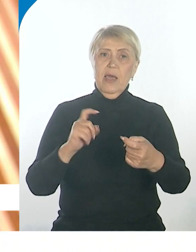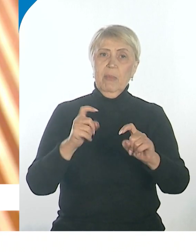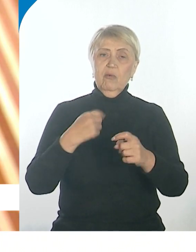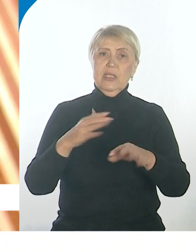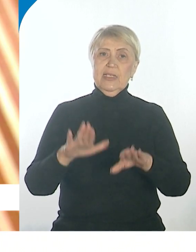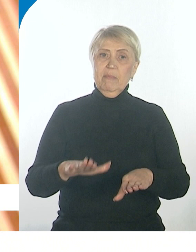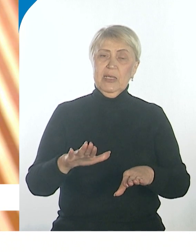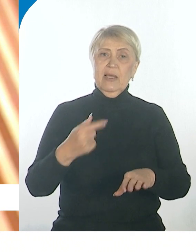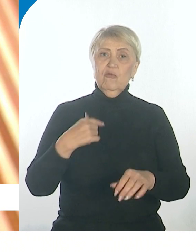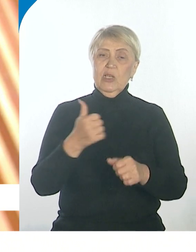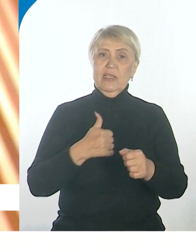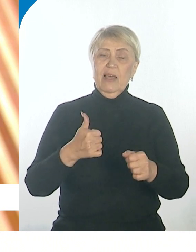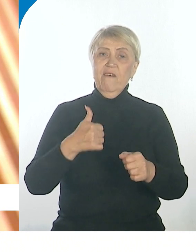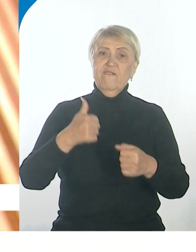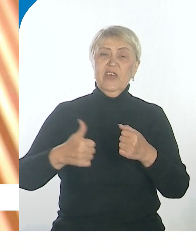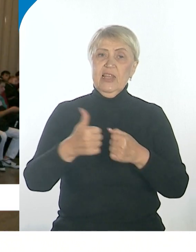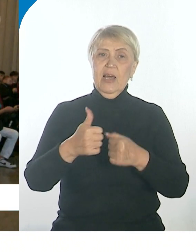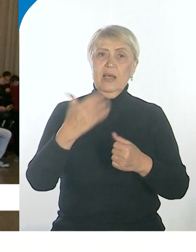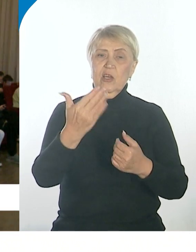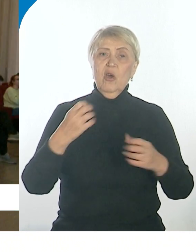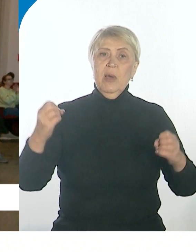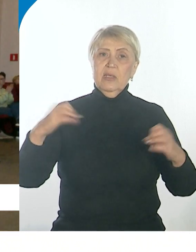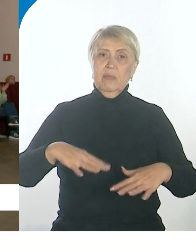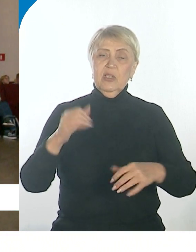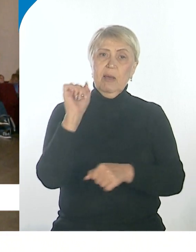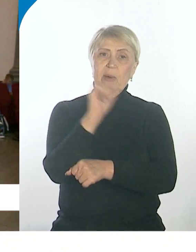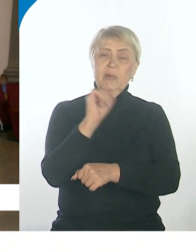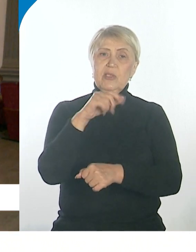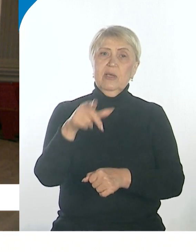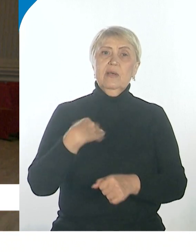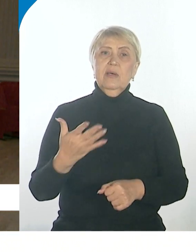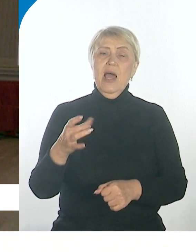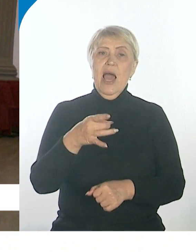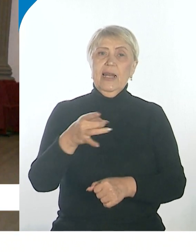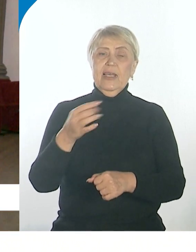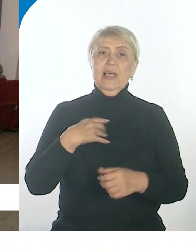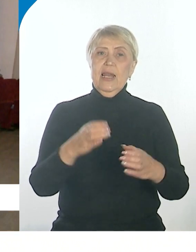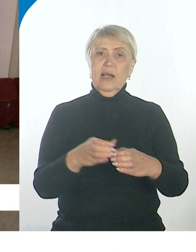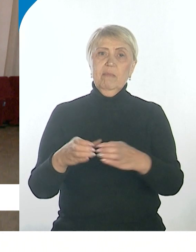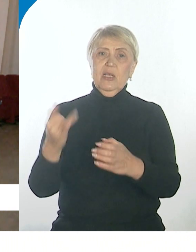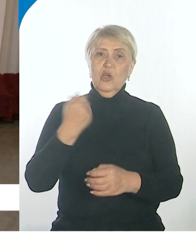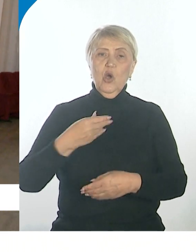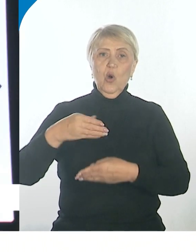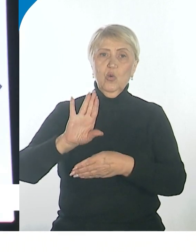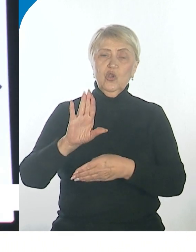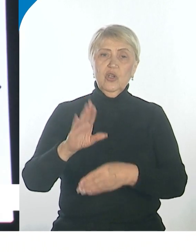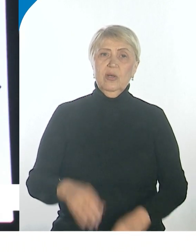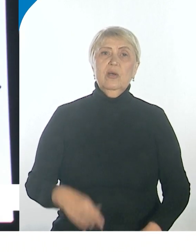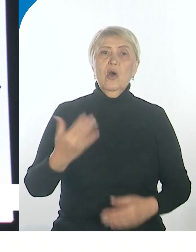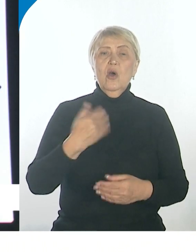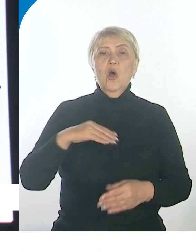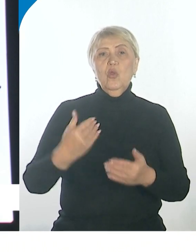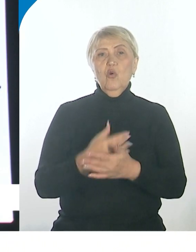который пройдет в декабре. На нем соберутся победители конкурсных треков региональной команды и лучшие амбассадоры. Новый